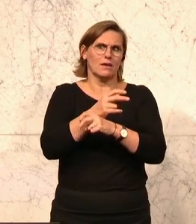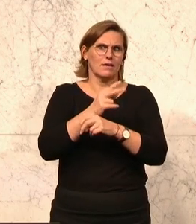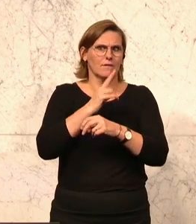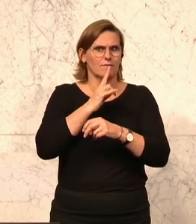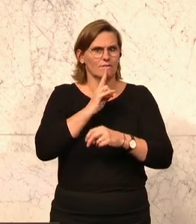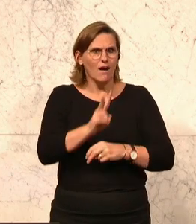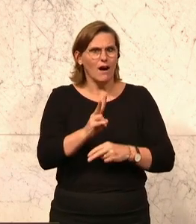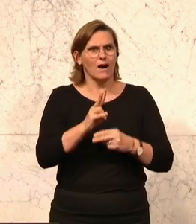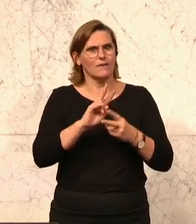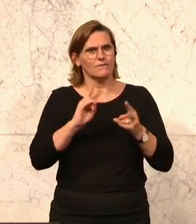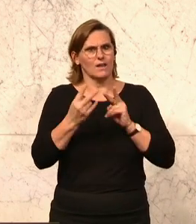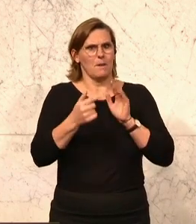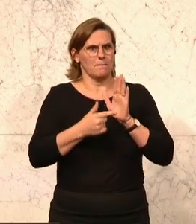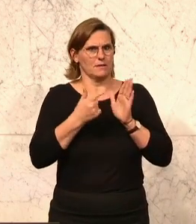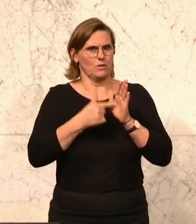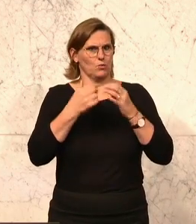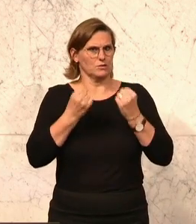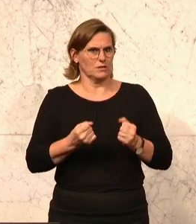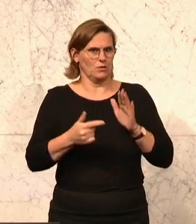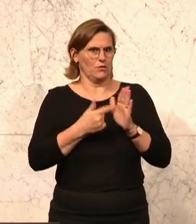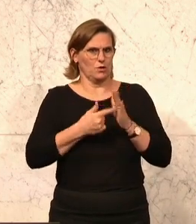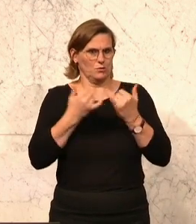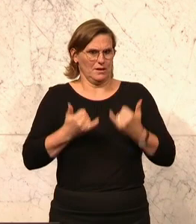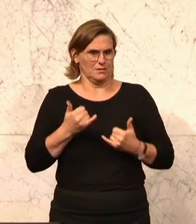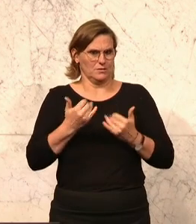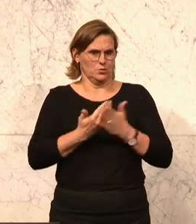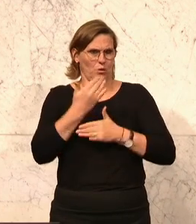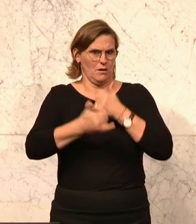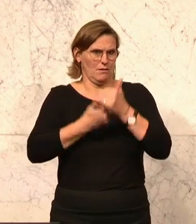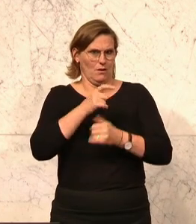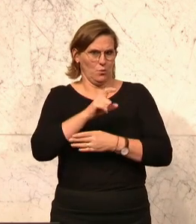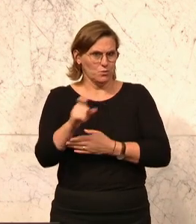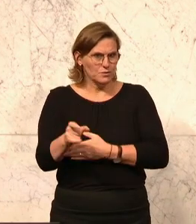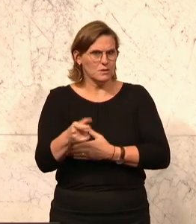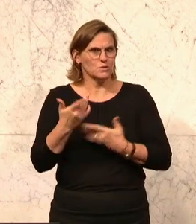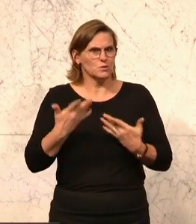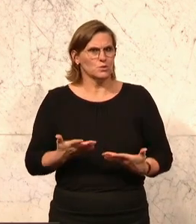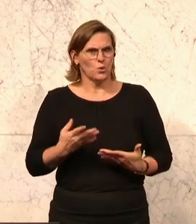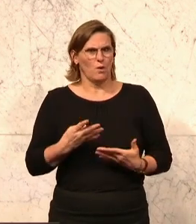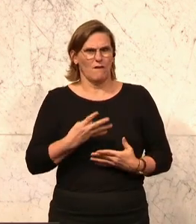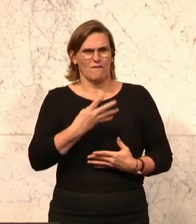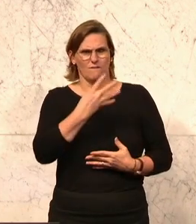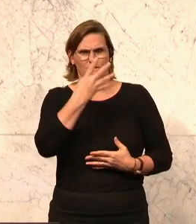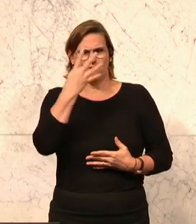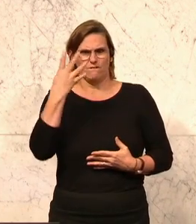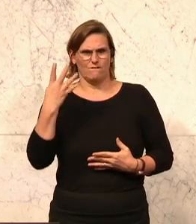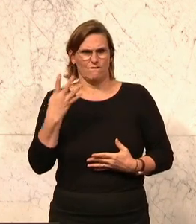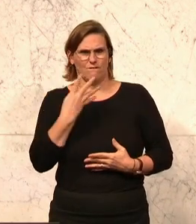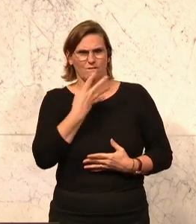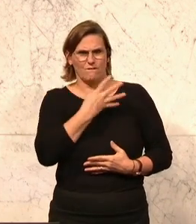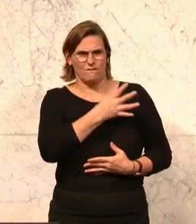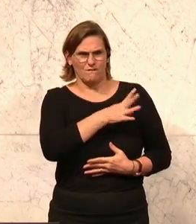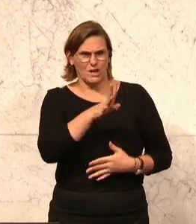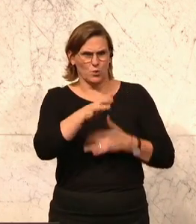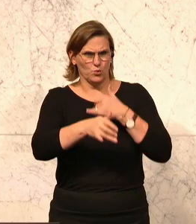Herausforderung, der Sicherheitsherausforderung im 21. Jahrhundert. Und das ist es. Das sind einfach vier Jahrhunderte hinten nach, liebe FPÖ, lieber